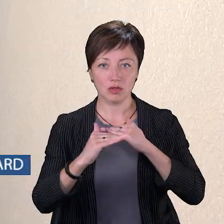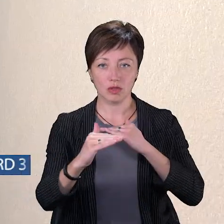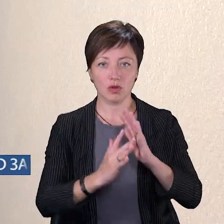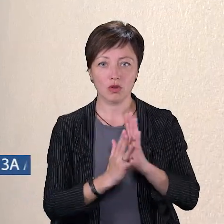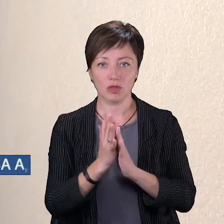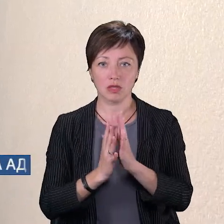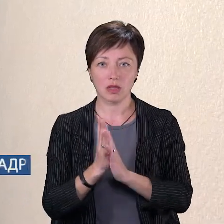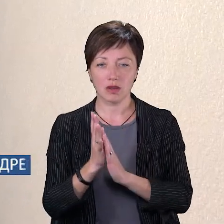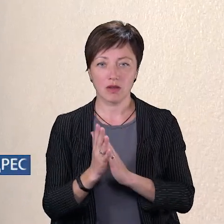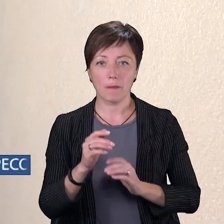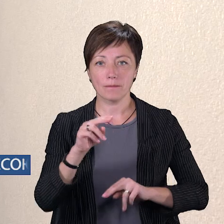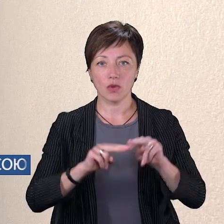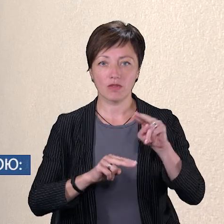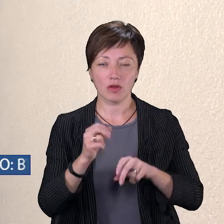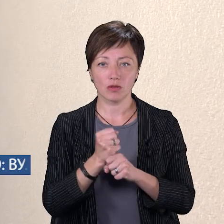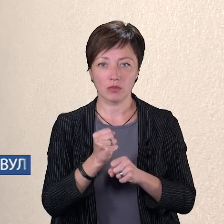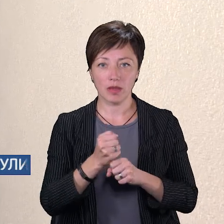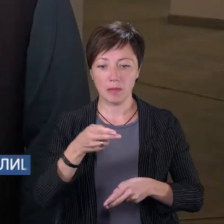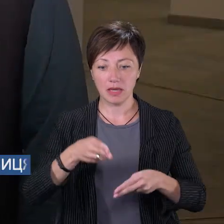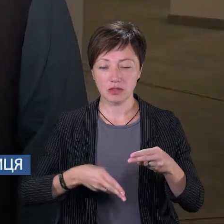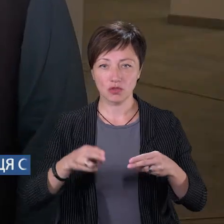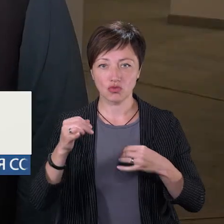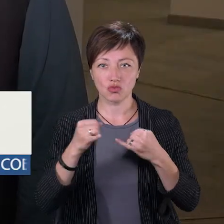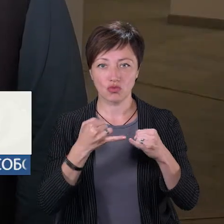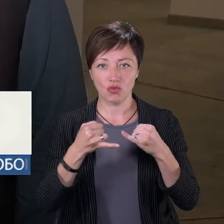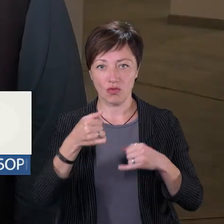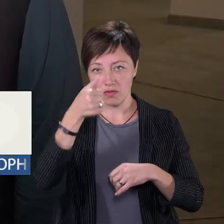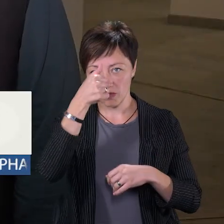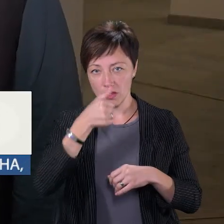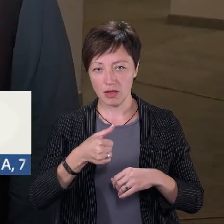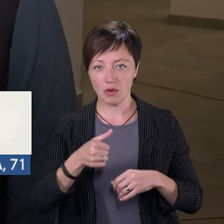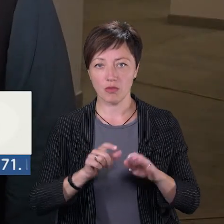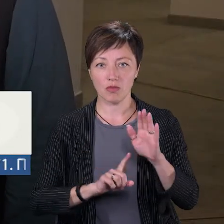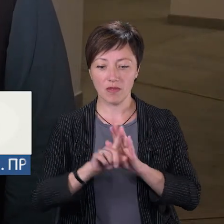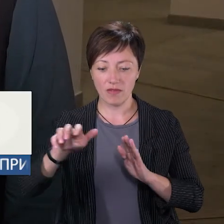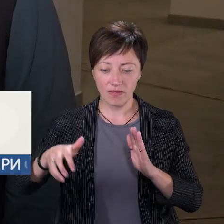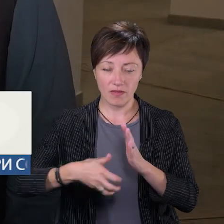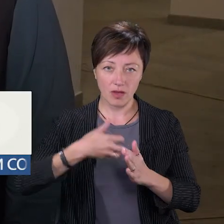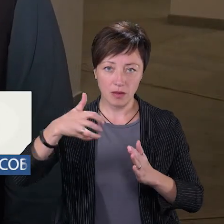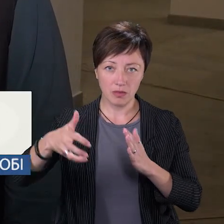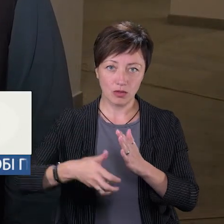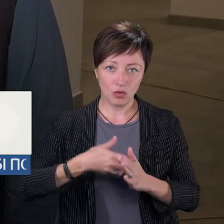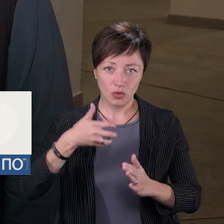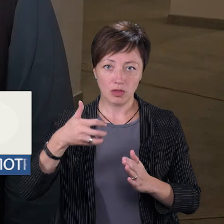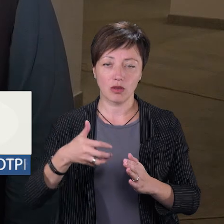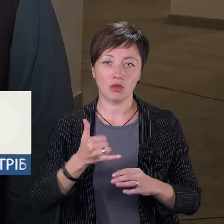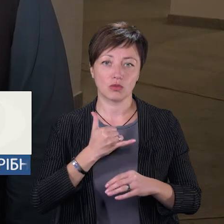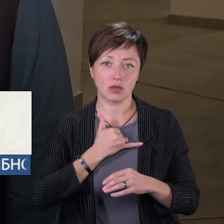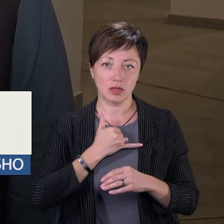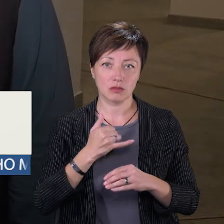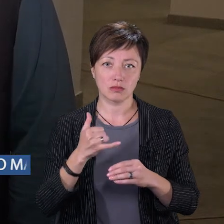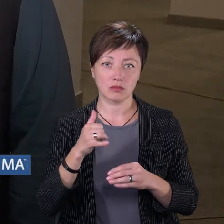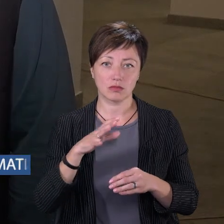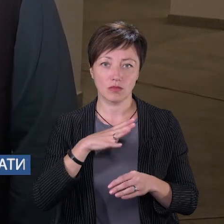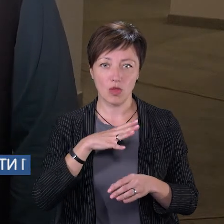Будівельні роботи почалися торік, наприкінці жовтня. Будівництво розпочиналося з виїмки грунта під катлаван, тобто в нас п